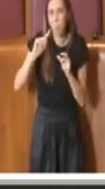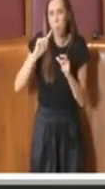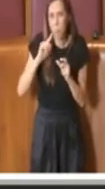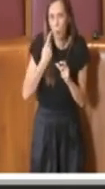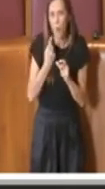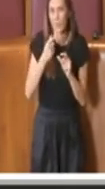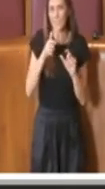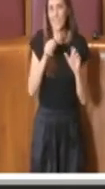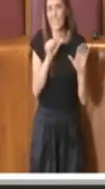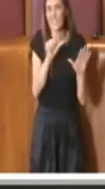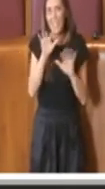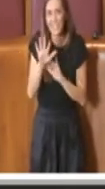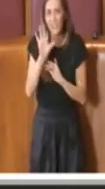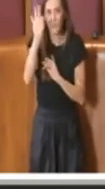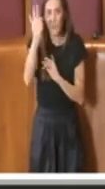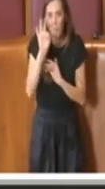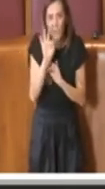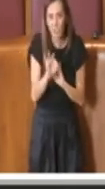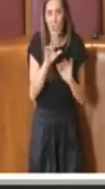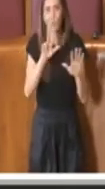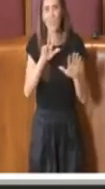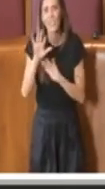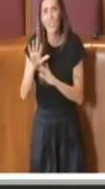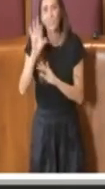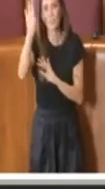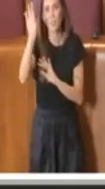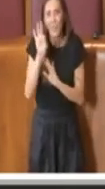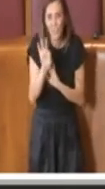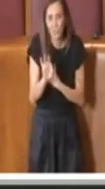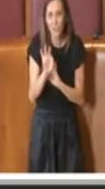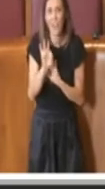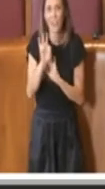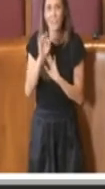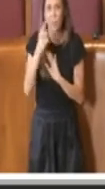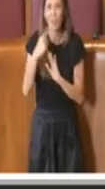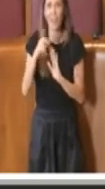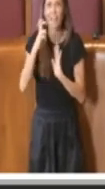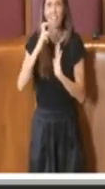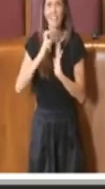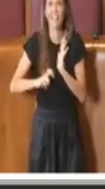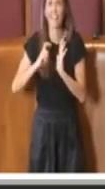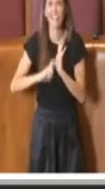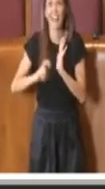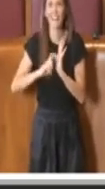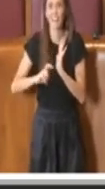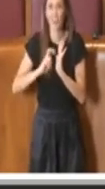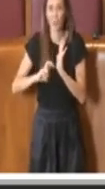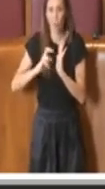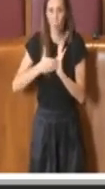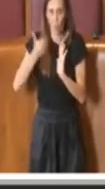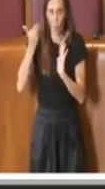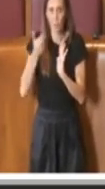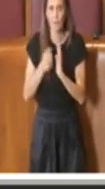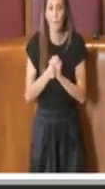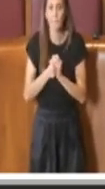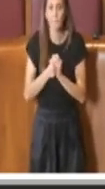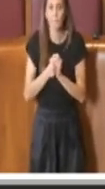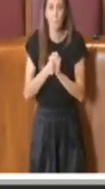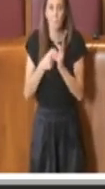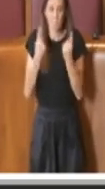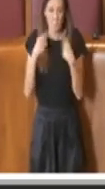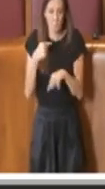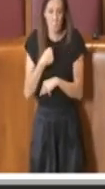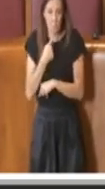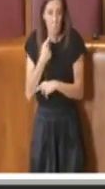sono al 65-85% di detrazioni. Allora perché dico questo? Perché essendo